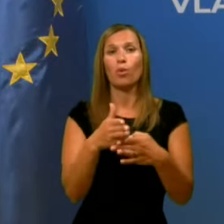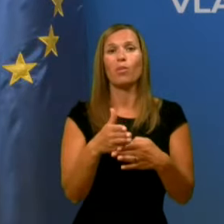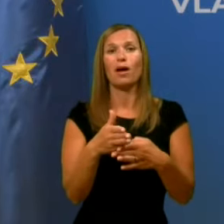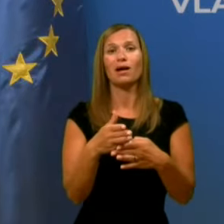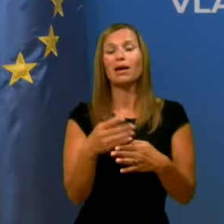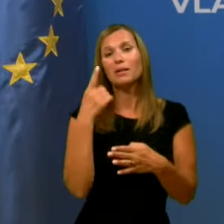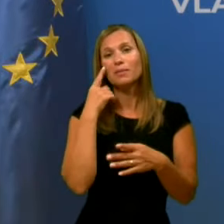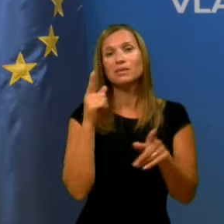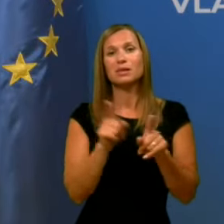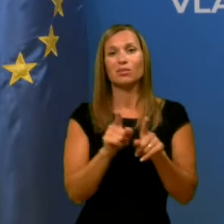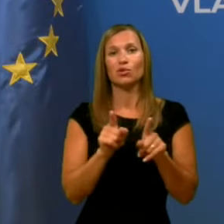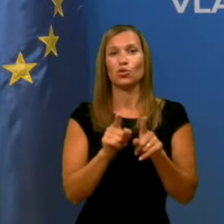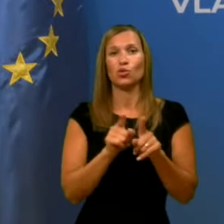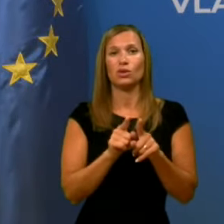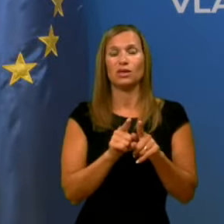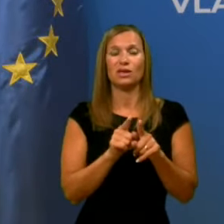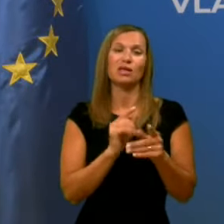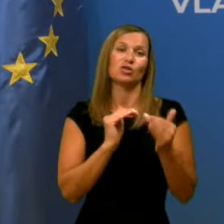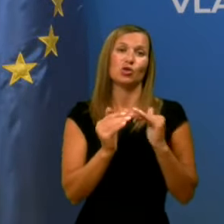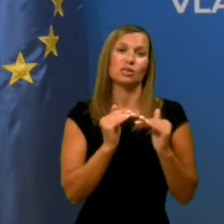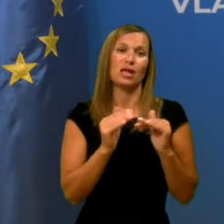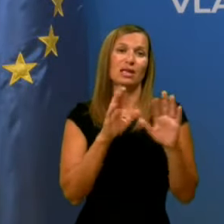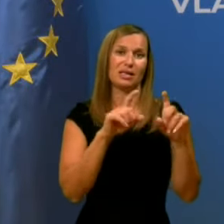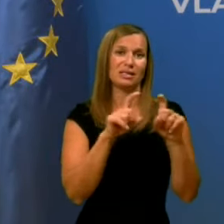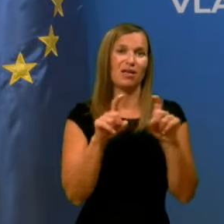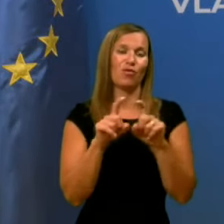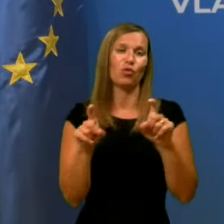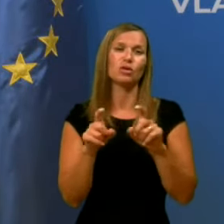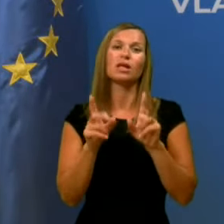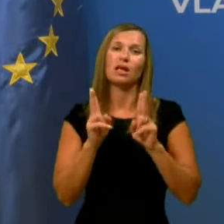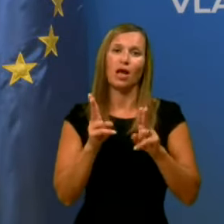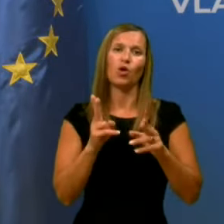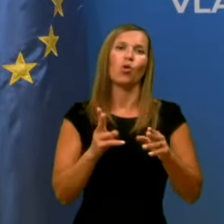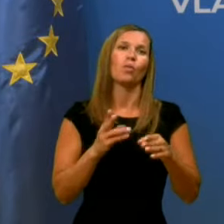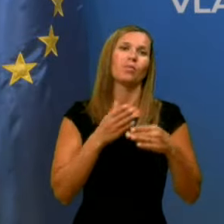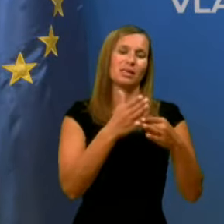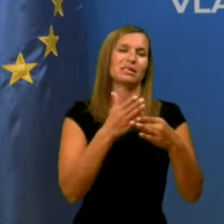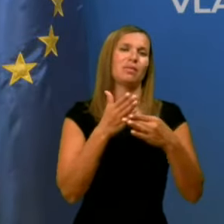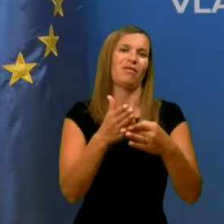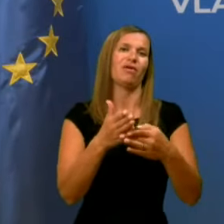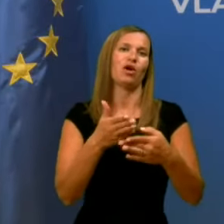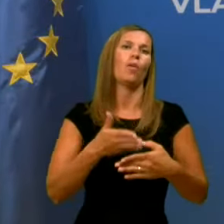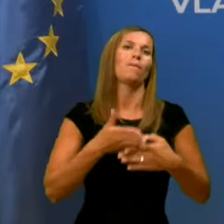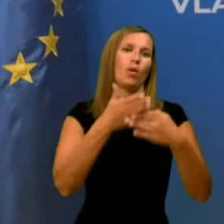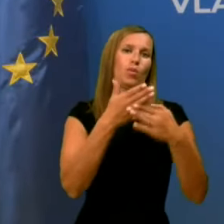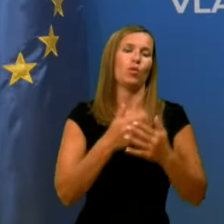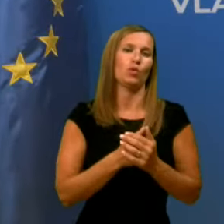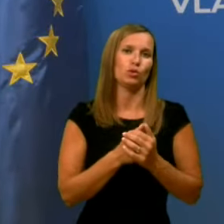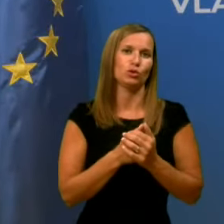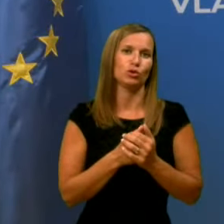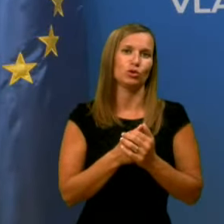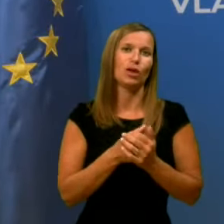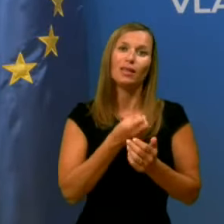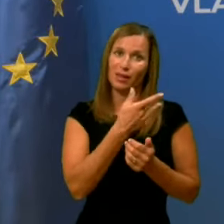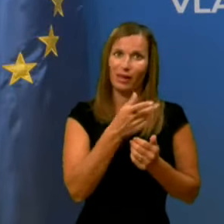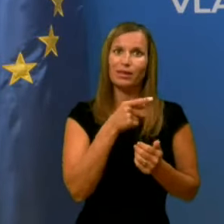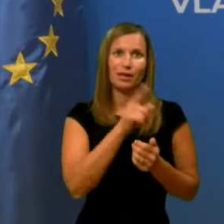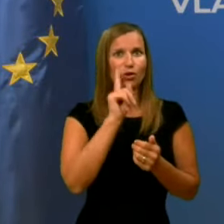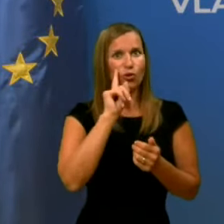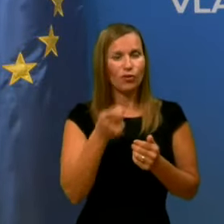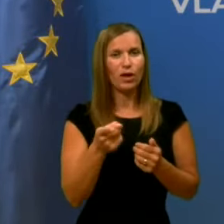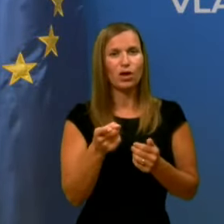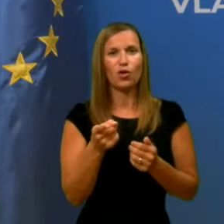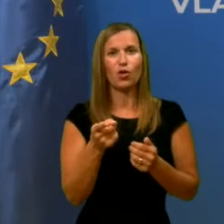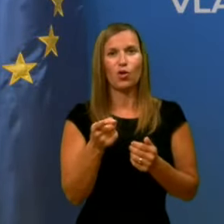tudi sami socialni zavodi lahko prispevajo del pomoči, nekateri, kot je bilo rečeno, se tega zavedajo in so jo